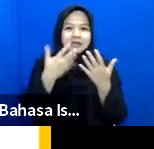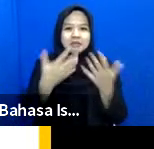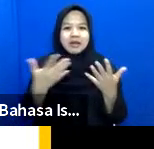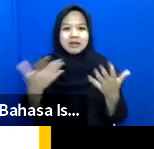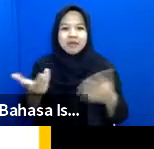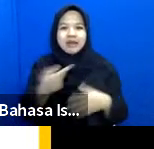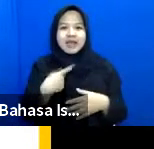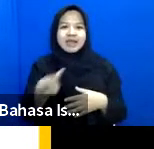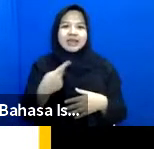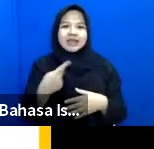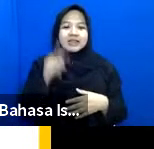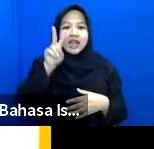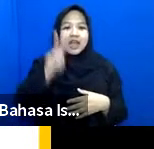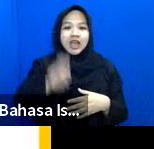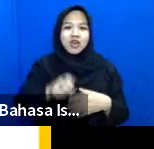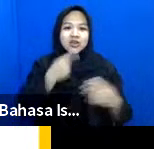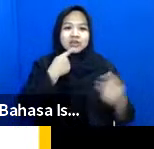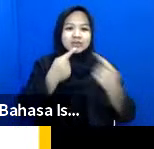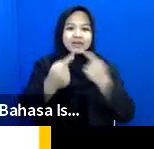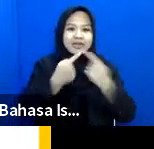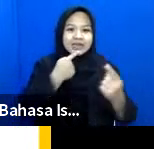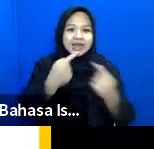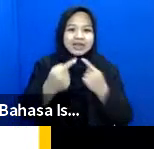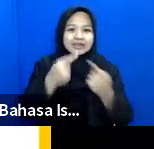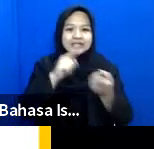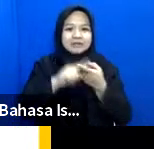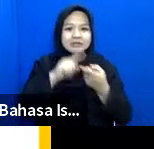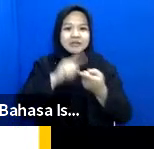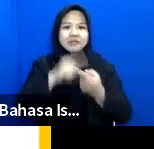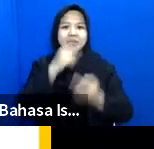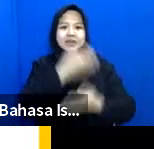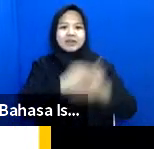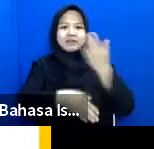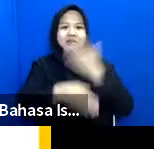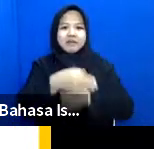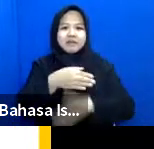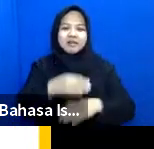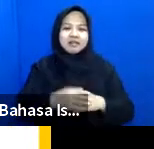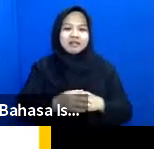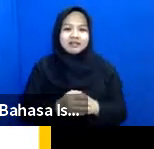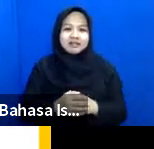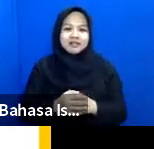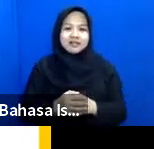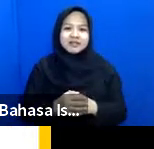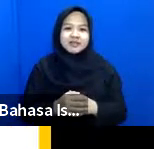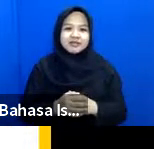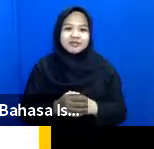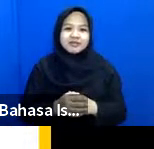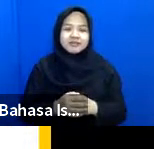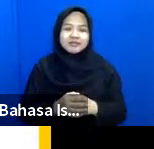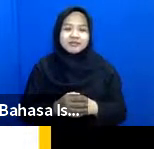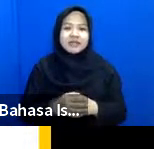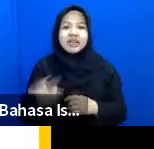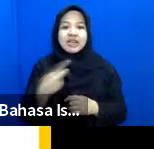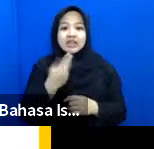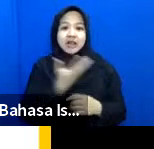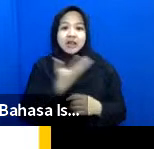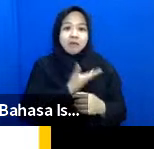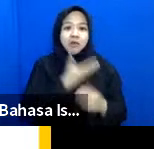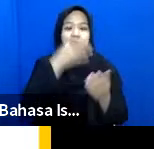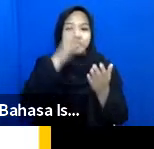kita harus berinteraksi dengan teman-teman di Fabel kita akan belajar pertama